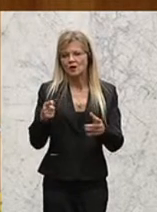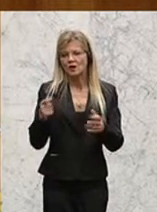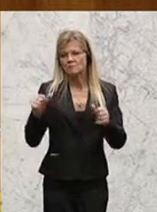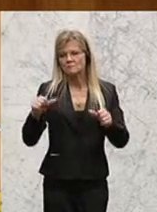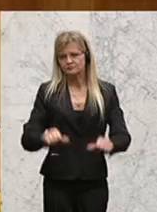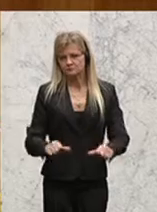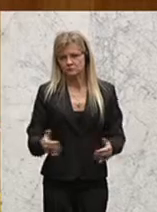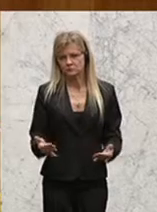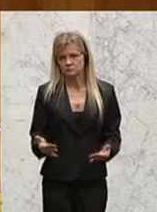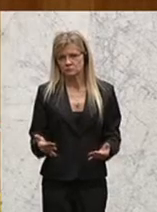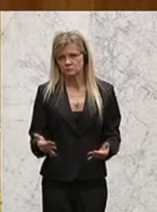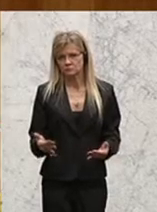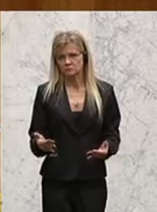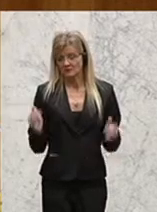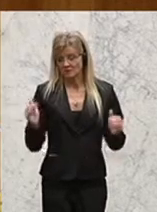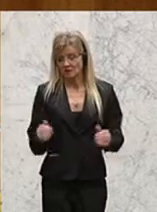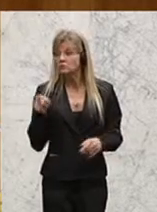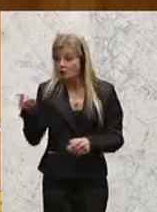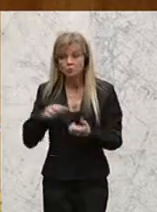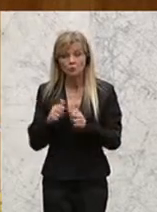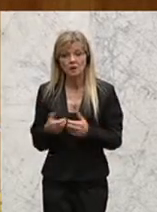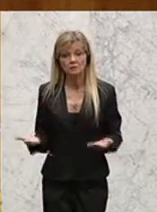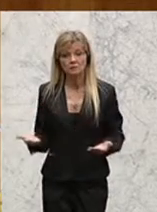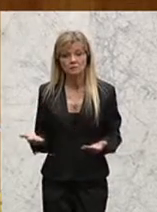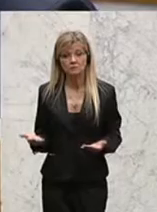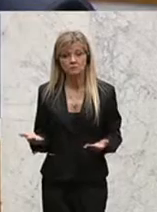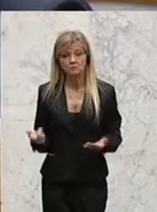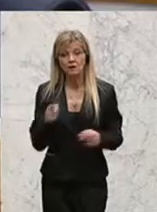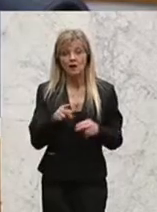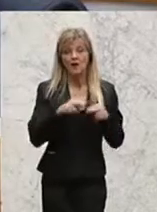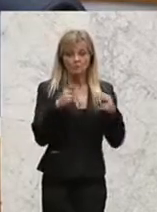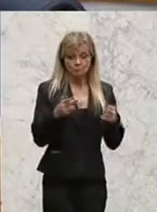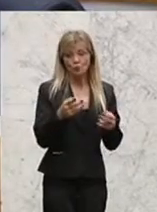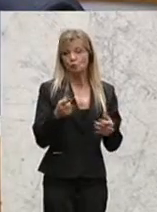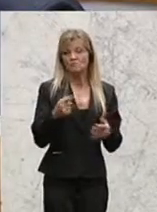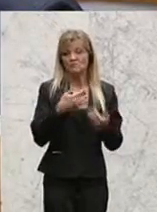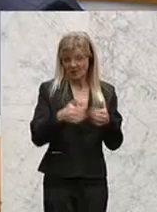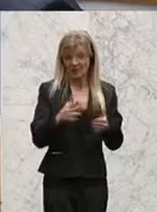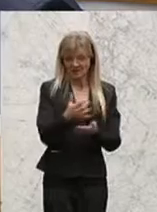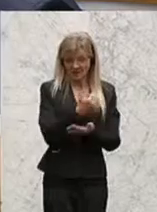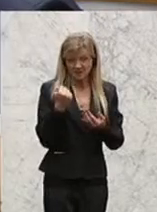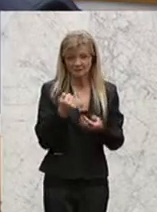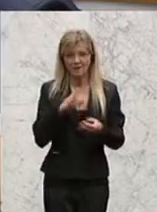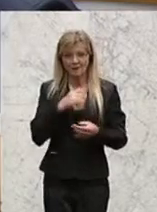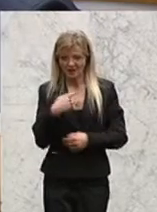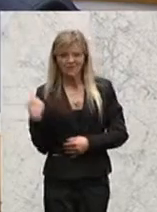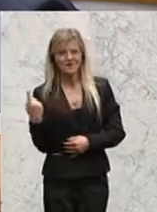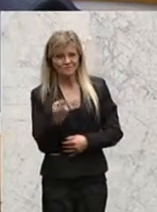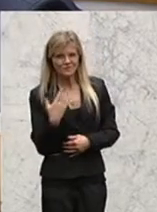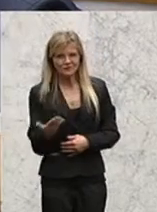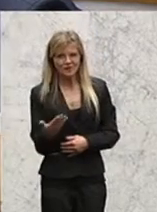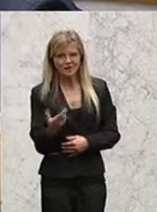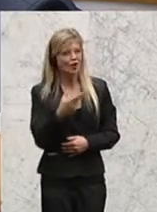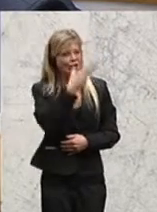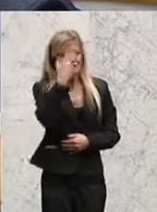Und das ist das Problem. Das heißt, der Verbund würde zwar Gewinne einbüßen, aber wir als Volkswirtschaft, wir als Parlament, wir als österreichisches